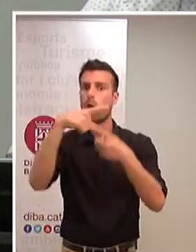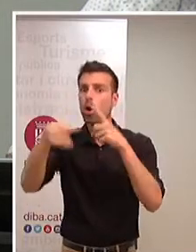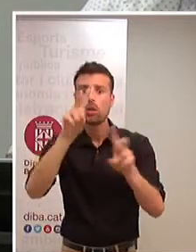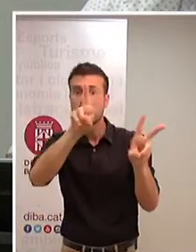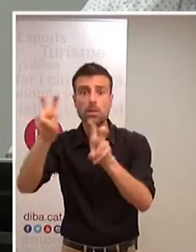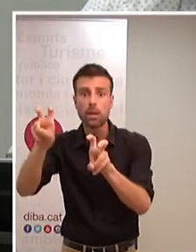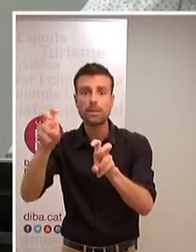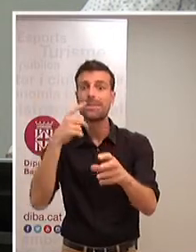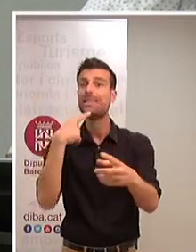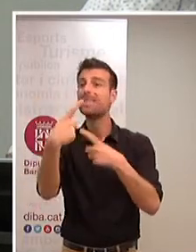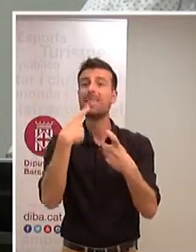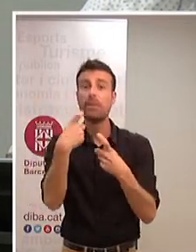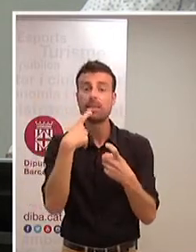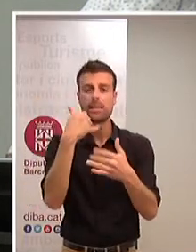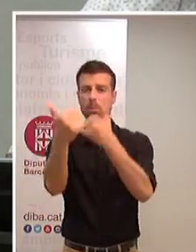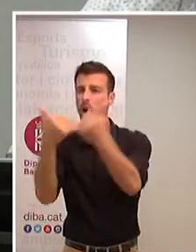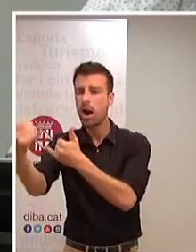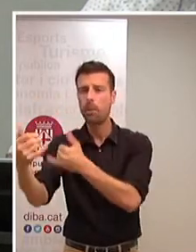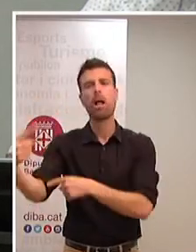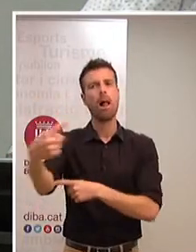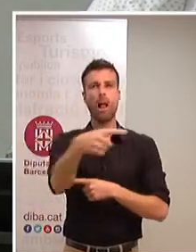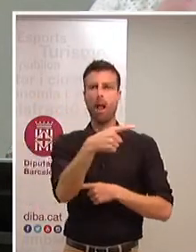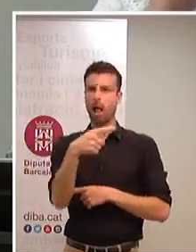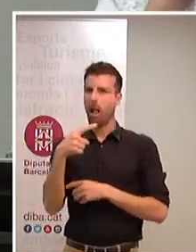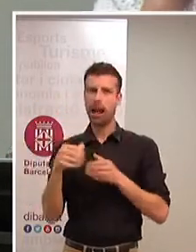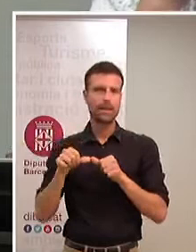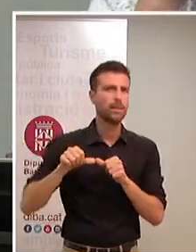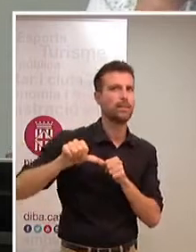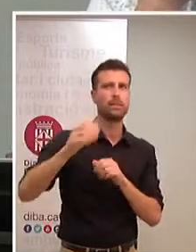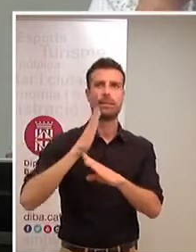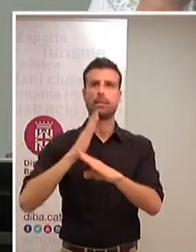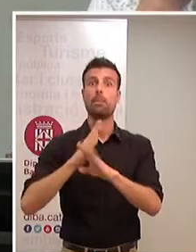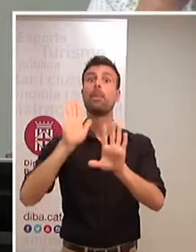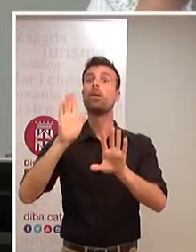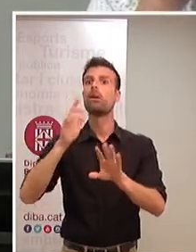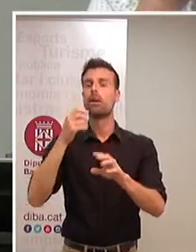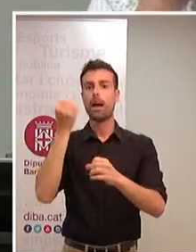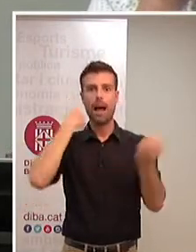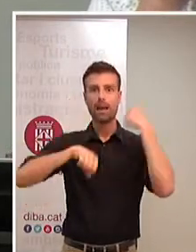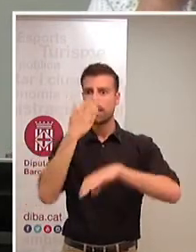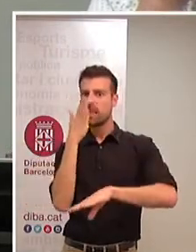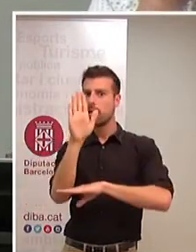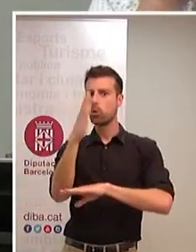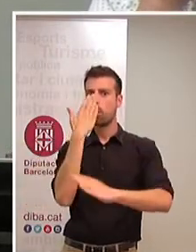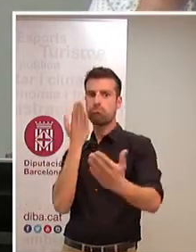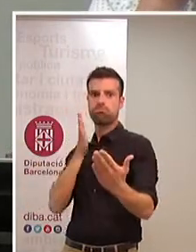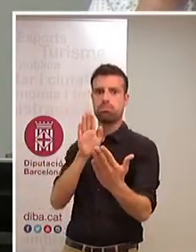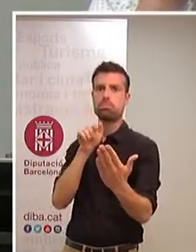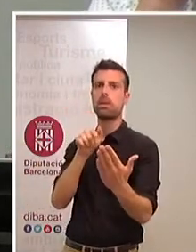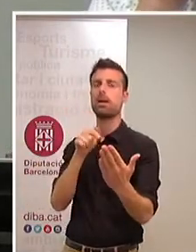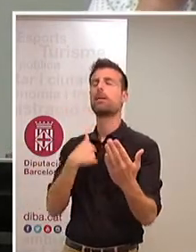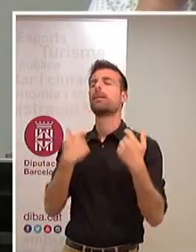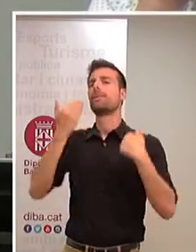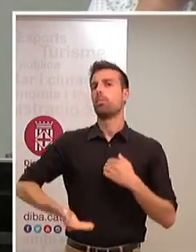sempre hi seran però depèn molt de la nostra actitud com encarem la resolució d'aquestes dificultats.